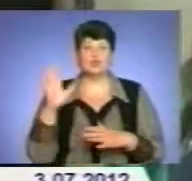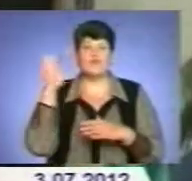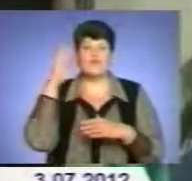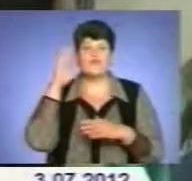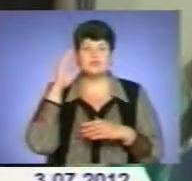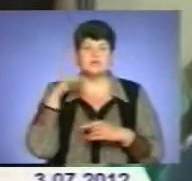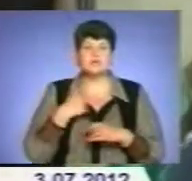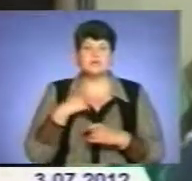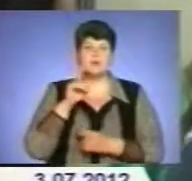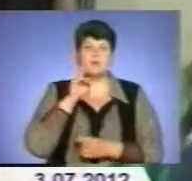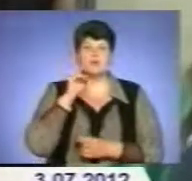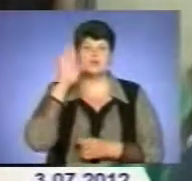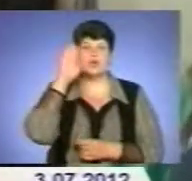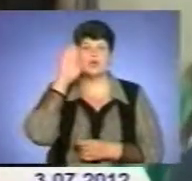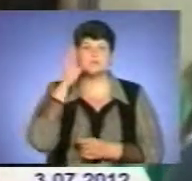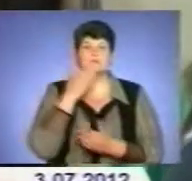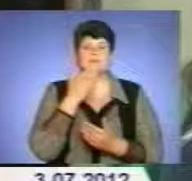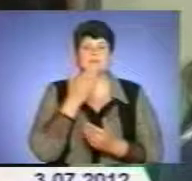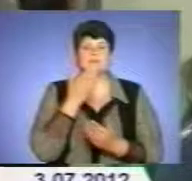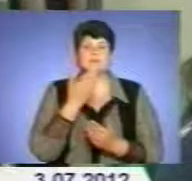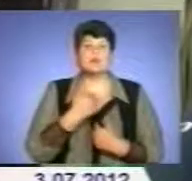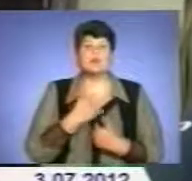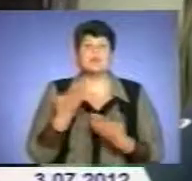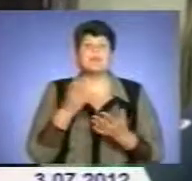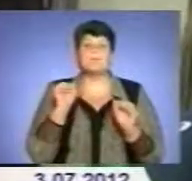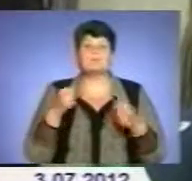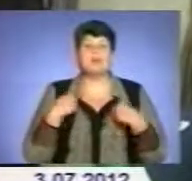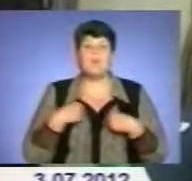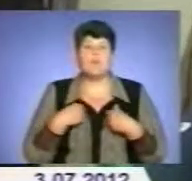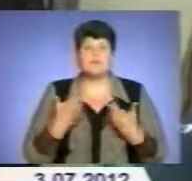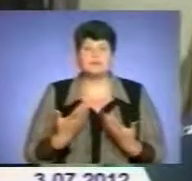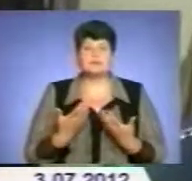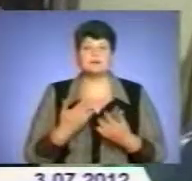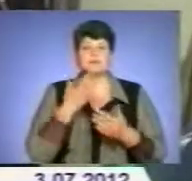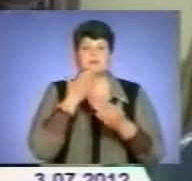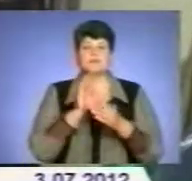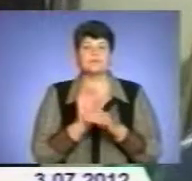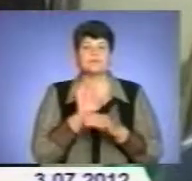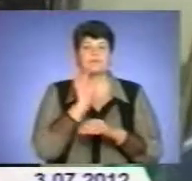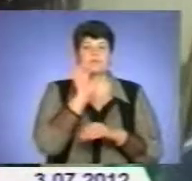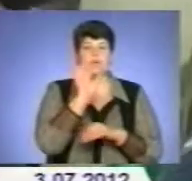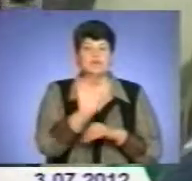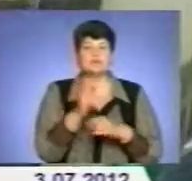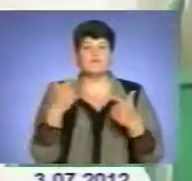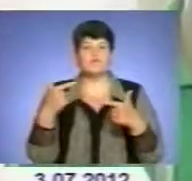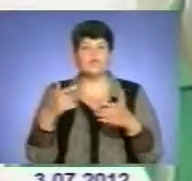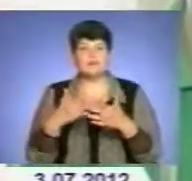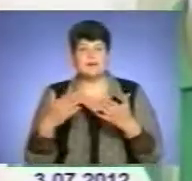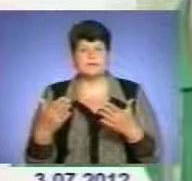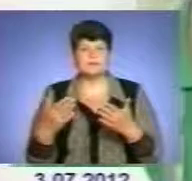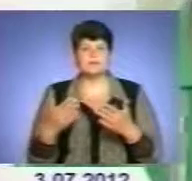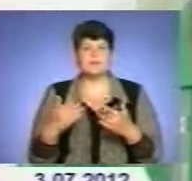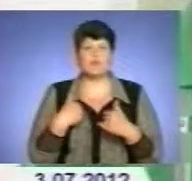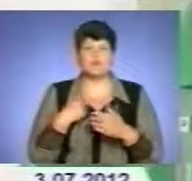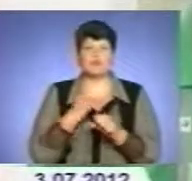молоді хлопці, підходили і запитували, де ми можемо помитися. Ми намагалися відправити їх, можливо, в готелі. Моя робота